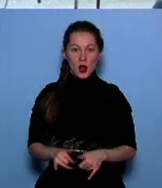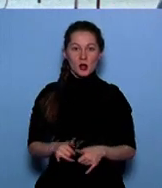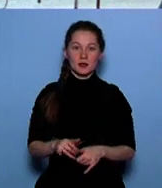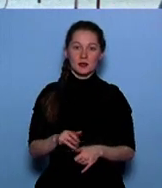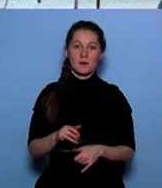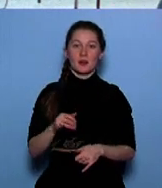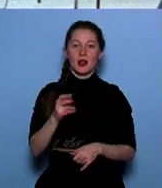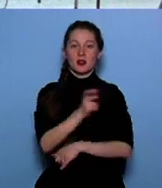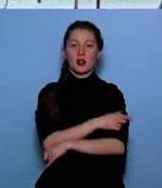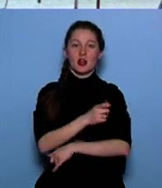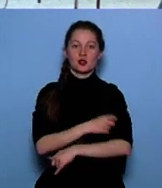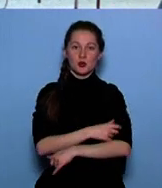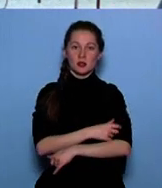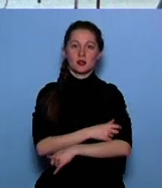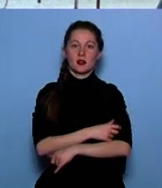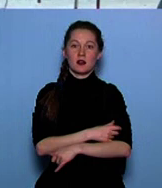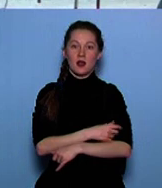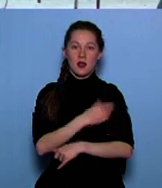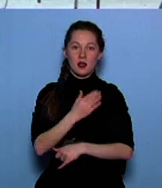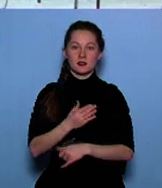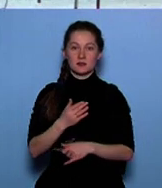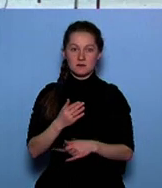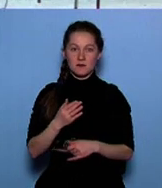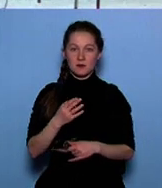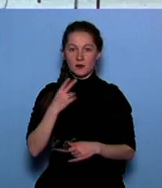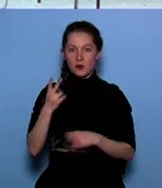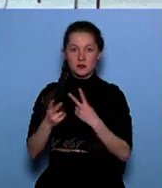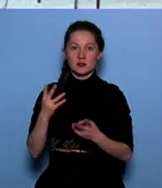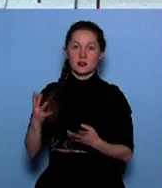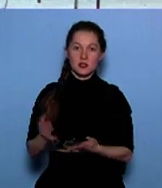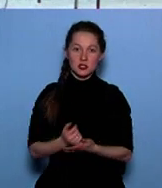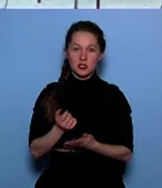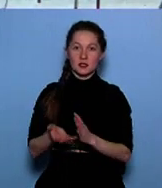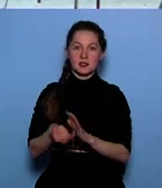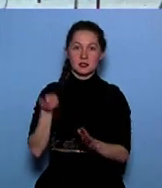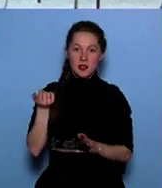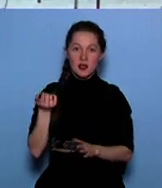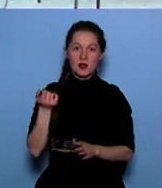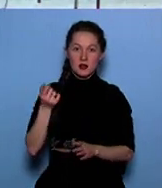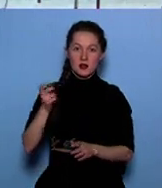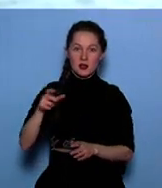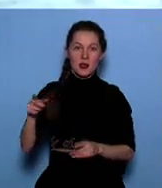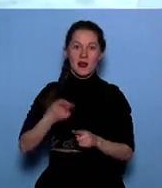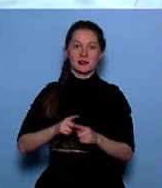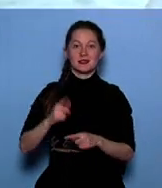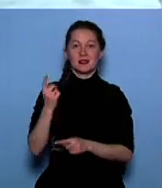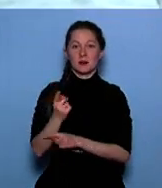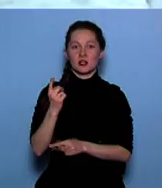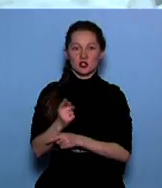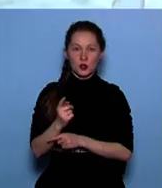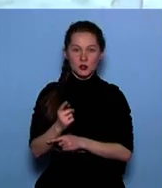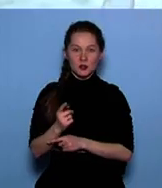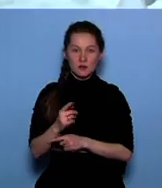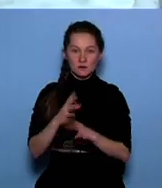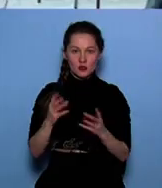Дежурная смена в составе объективной группы «Волния» выдвинулись, изъяли сверток с запрещенными предметами и сам летательный